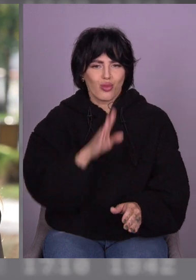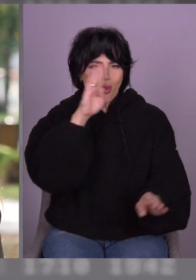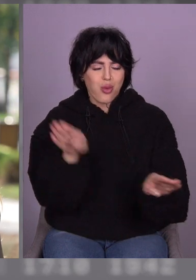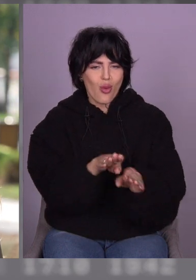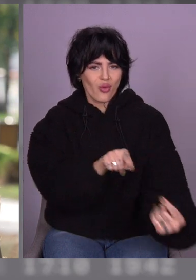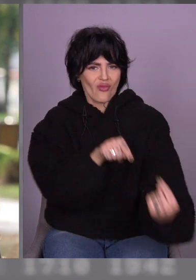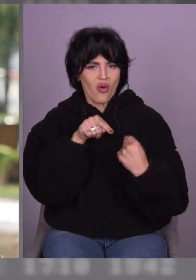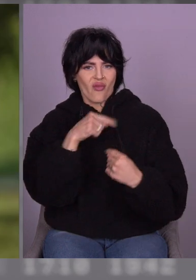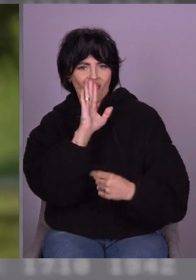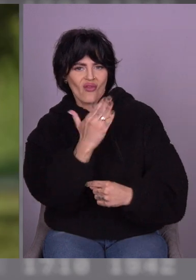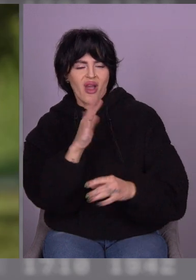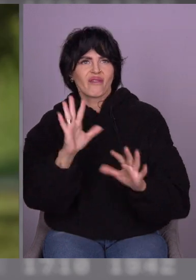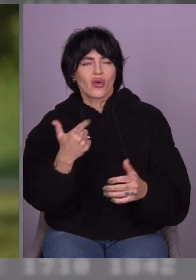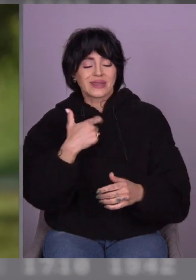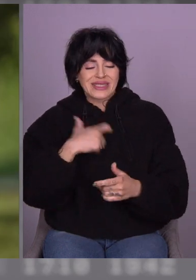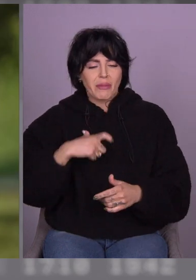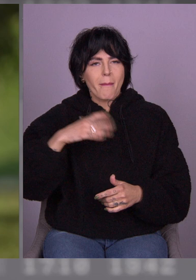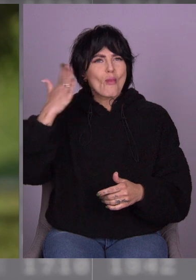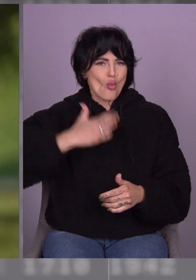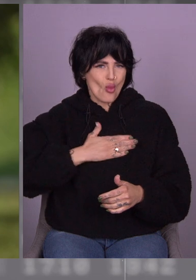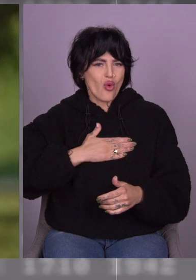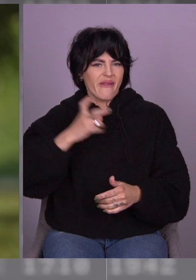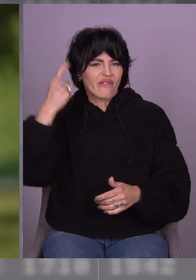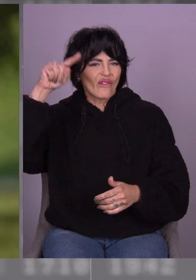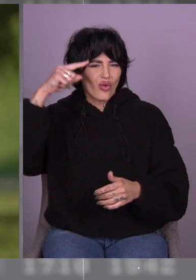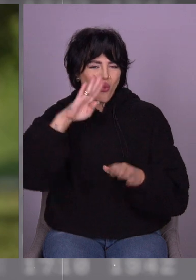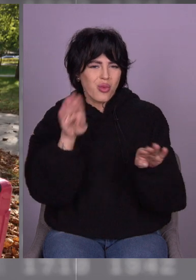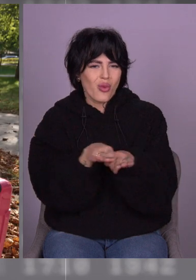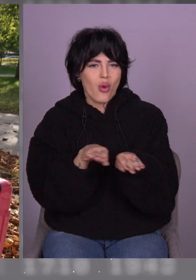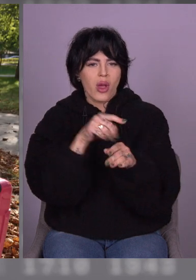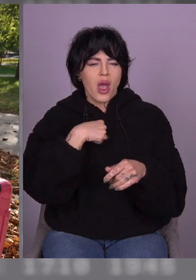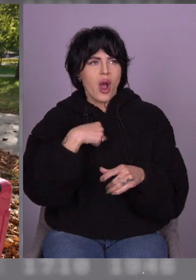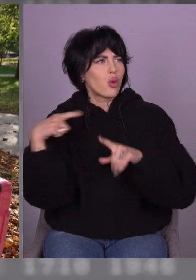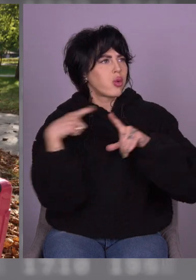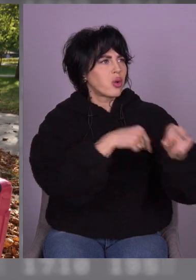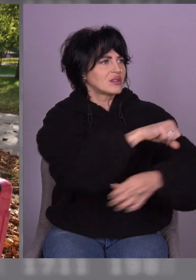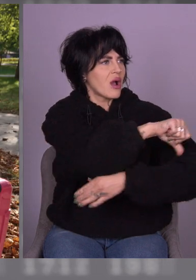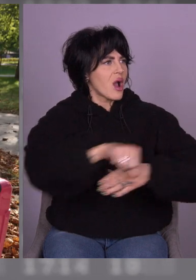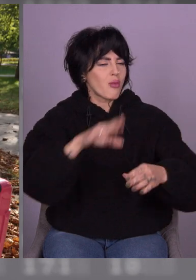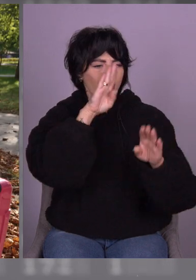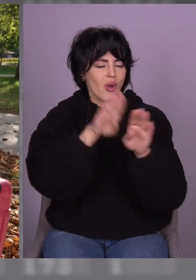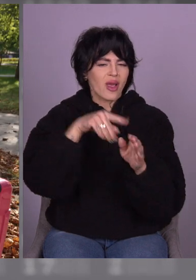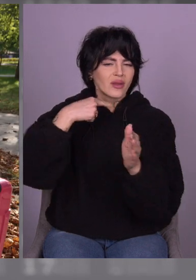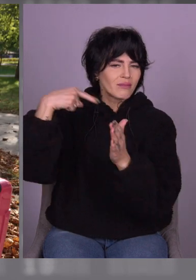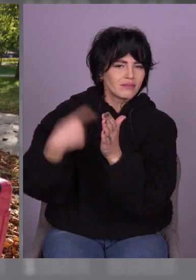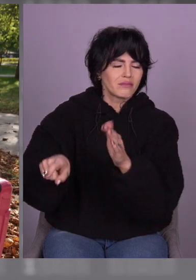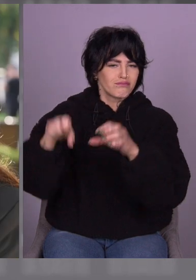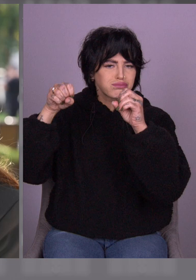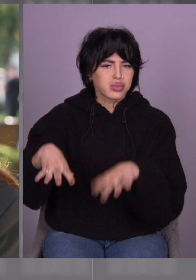за кордоном, я так придумала, що я зрадила, що я поїхала, не залишилась,